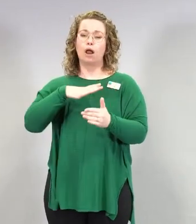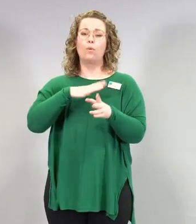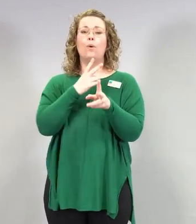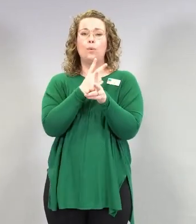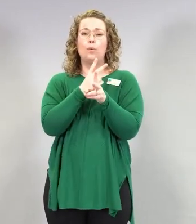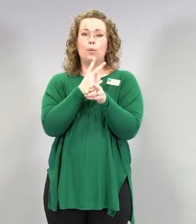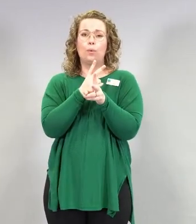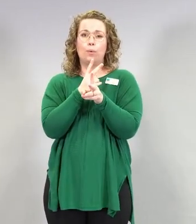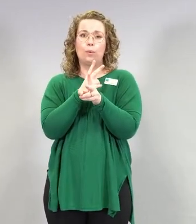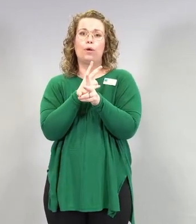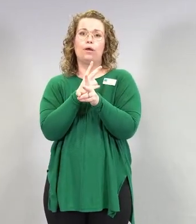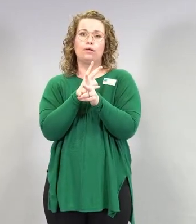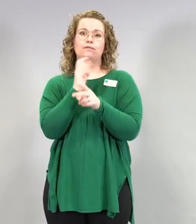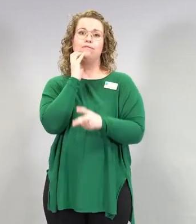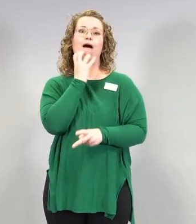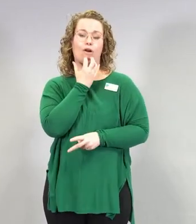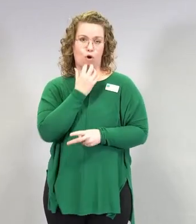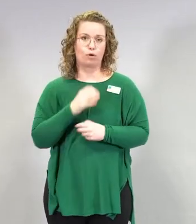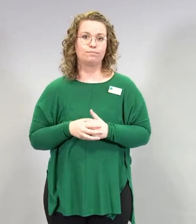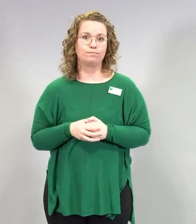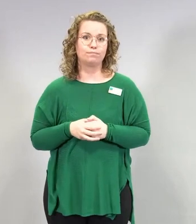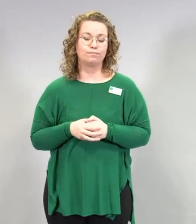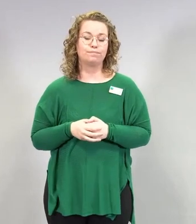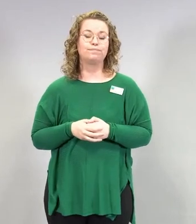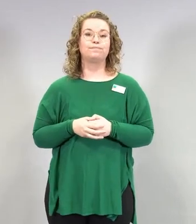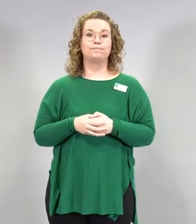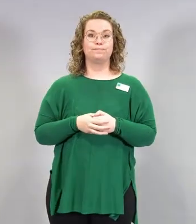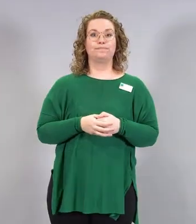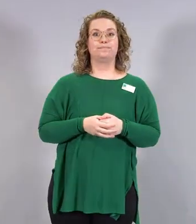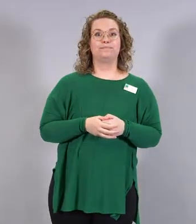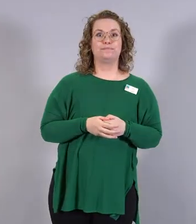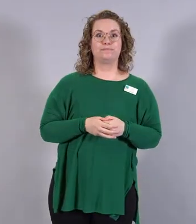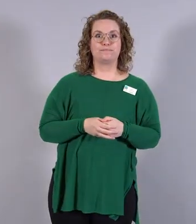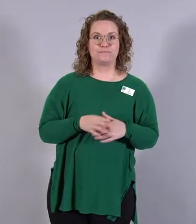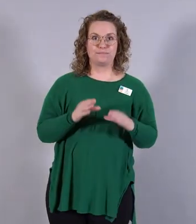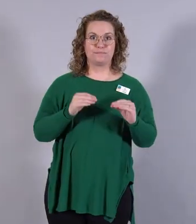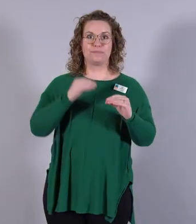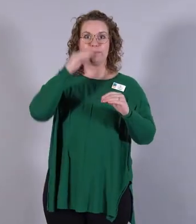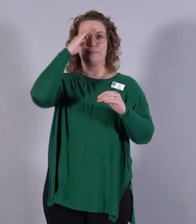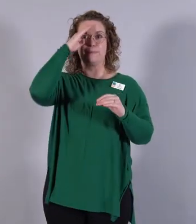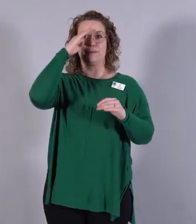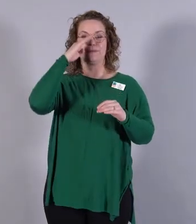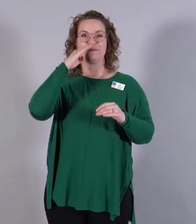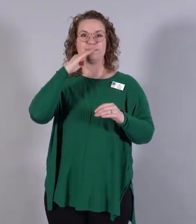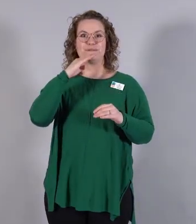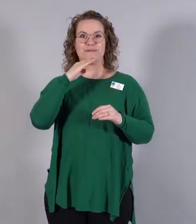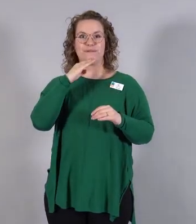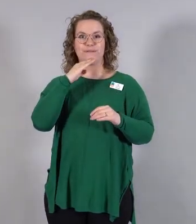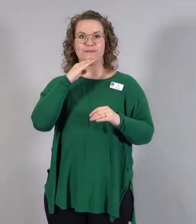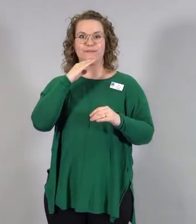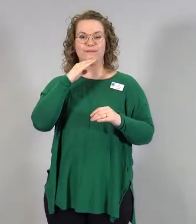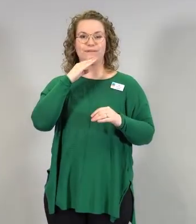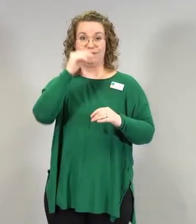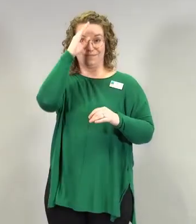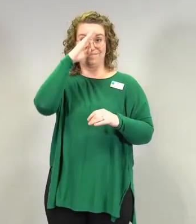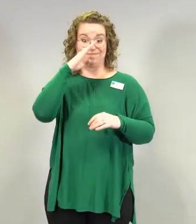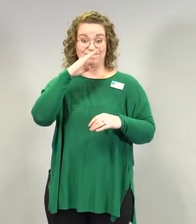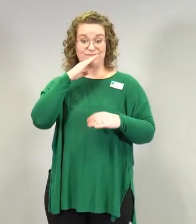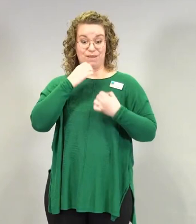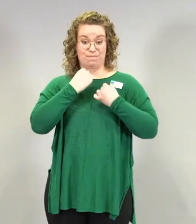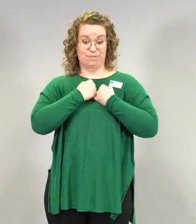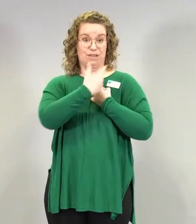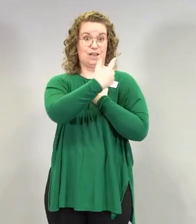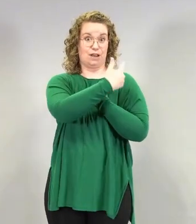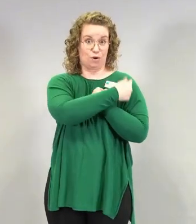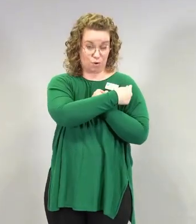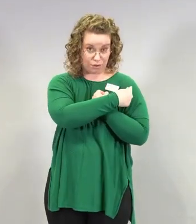muodostaa vasta-aineita omaa elimistöä kohtaan, että se